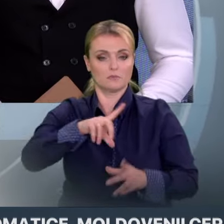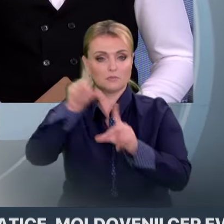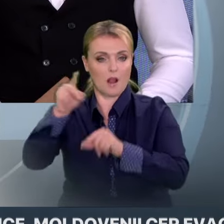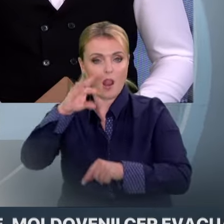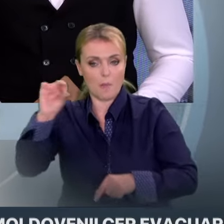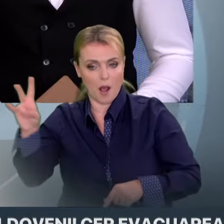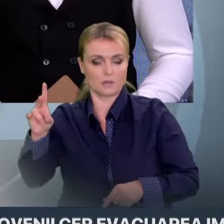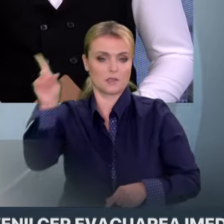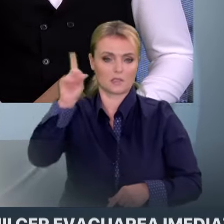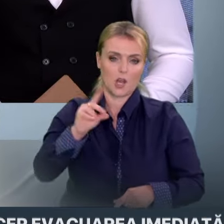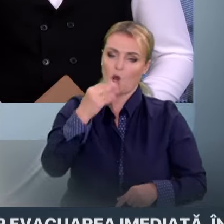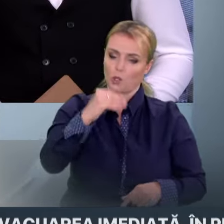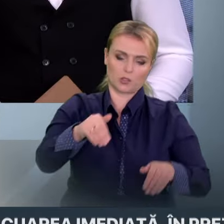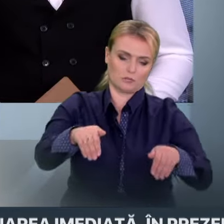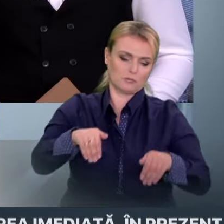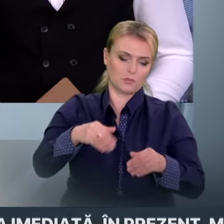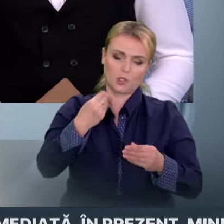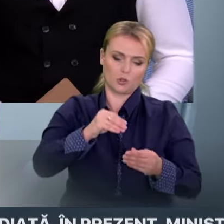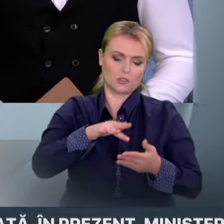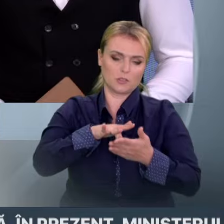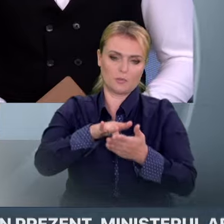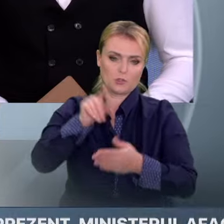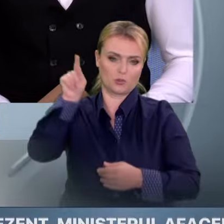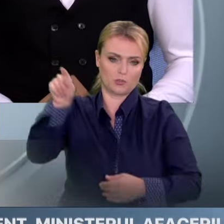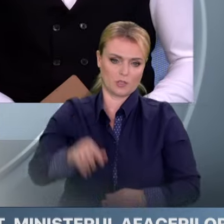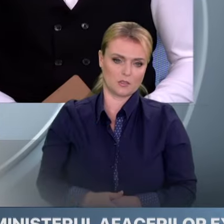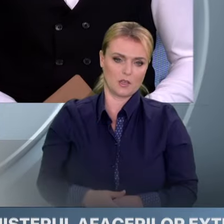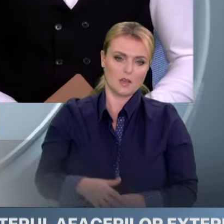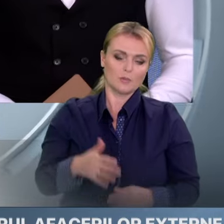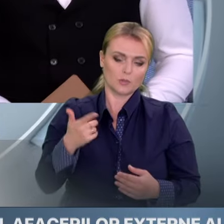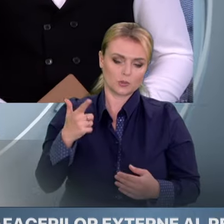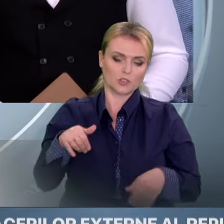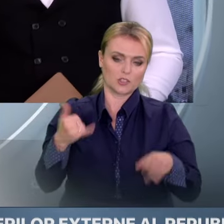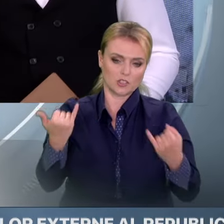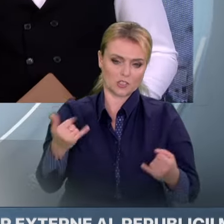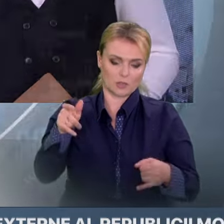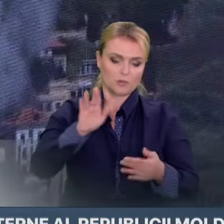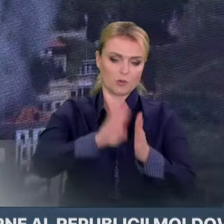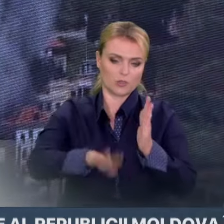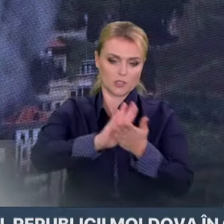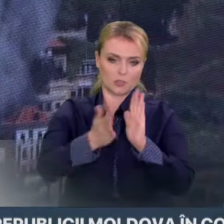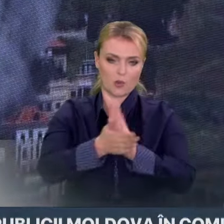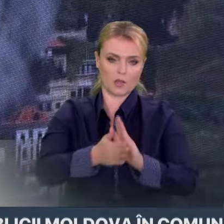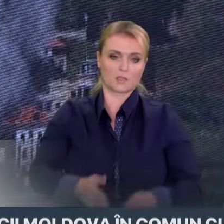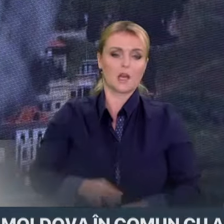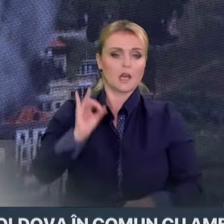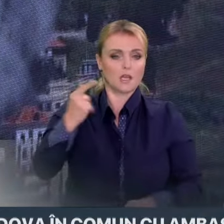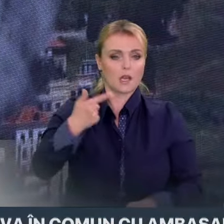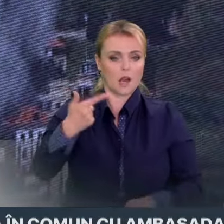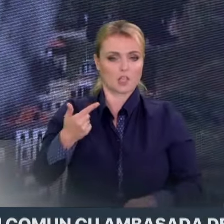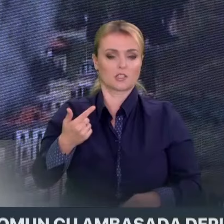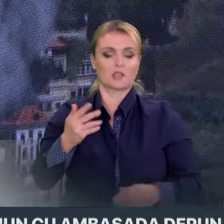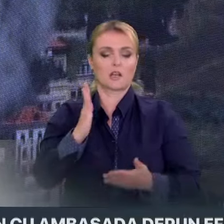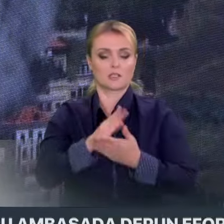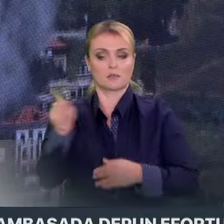și Israel în contextul deteriorării situației de securitate în Orientul Mijlociu. Totodată, cetățenii aflați în